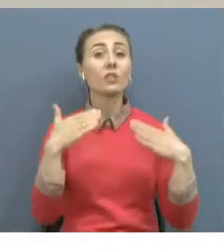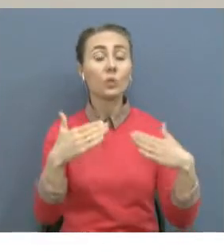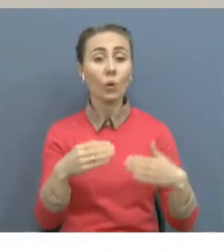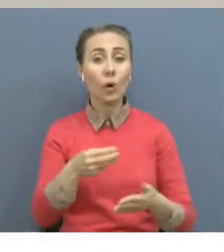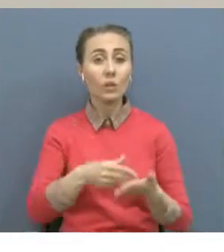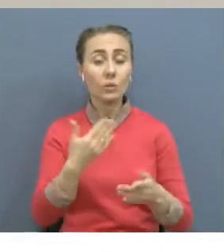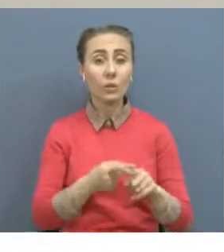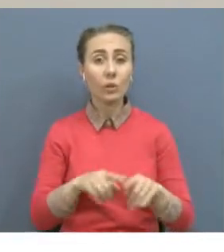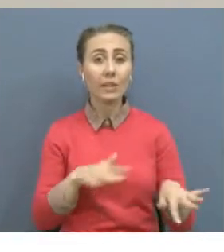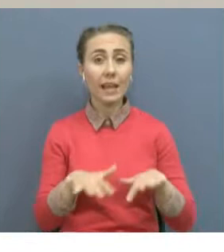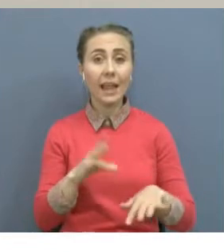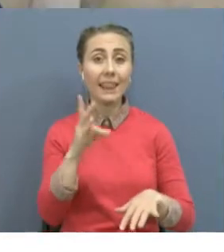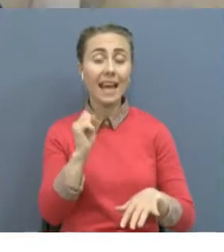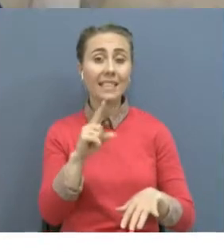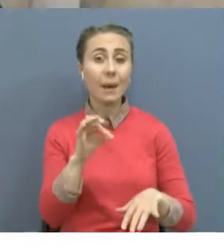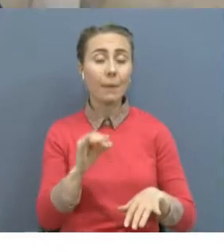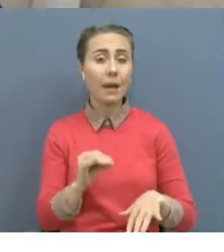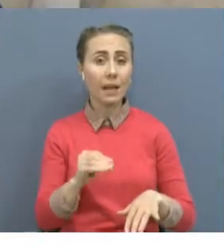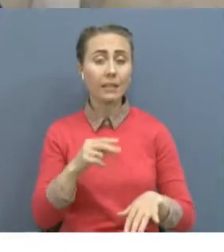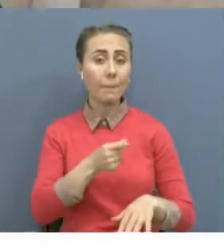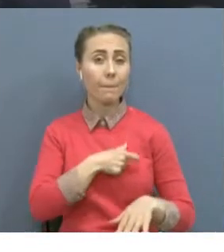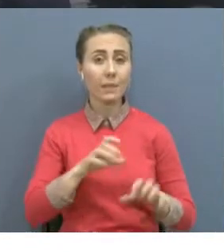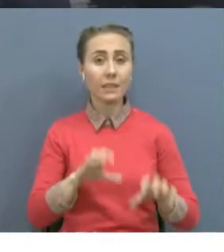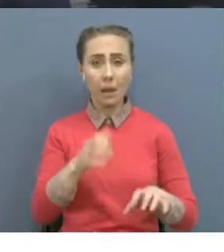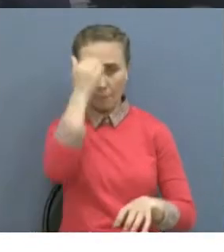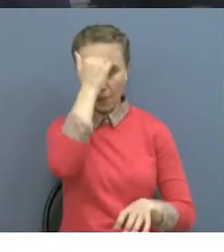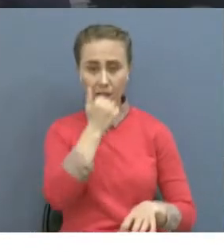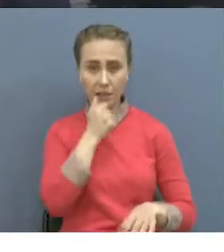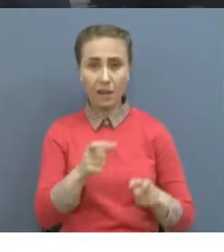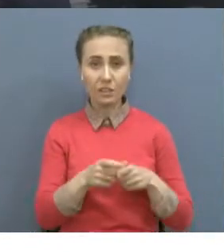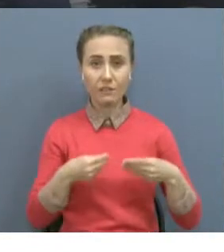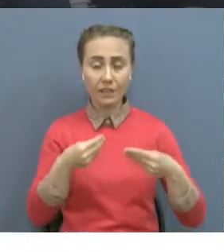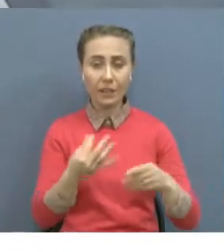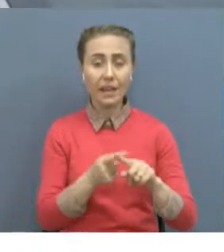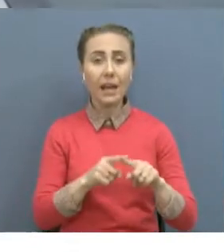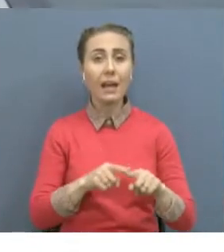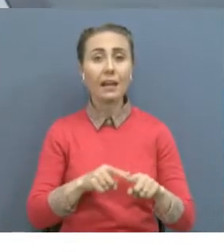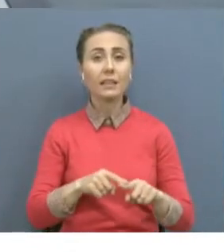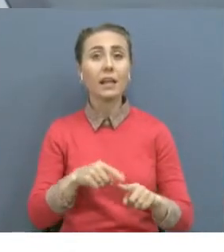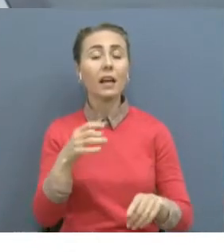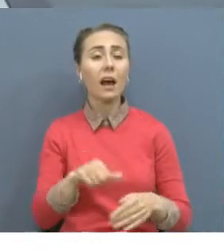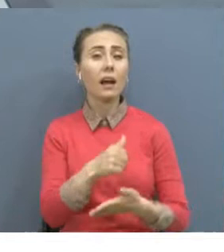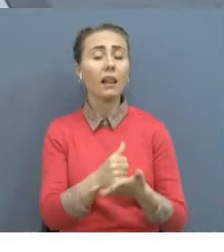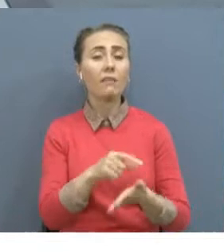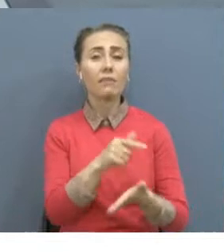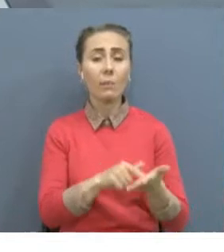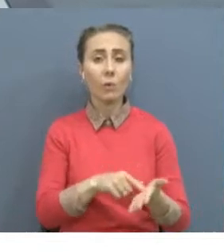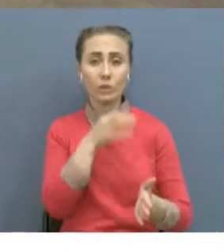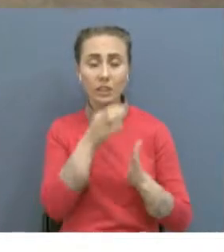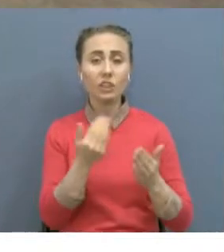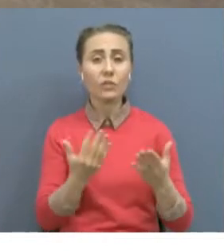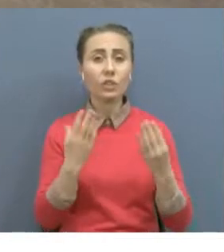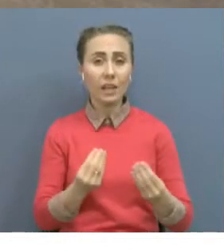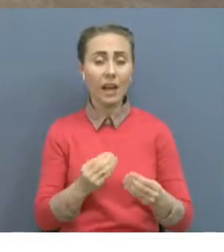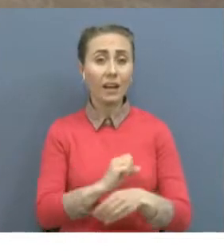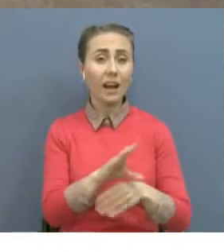ризашылығын білдірді. Президент ептатар алдында қазіргетандағы өзекті мәселелерді қозғады. Коронавирус тұташ шақаның тұрмысын тұралатып тастады.